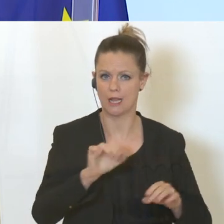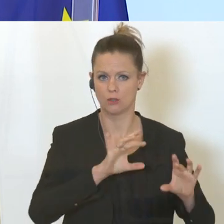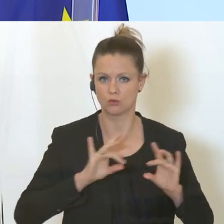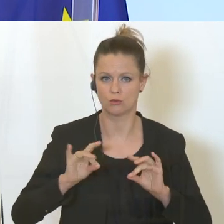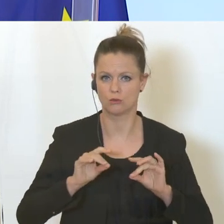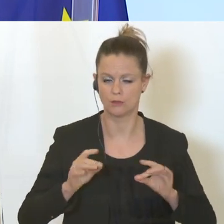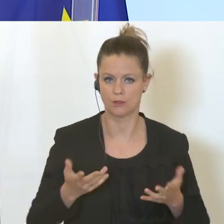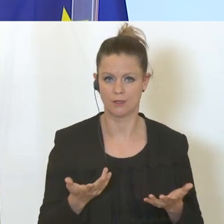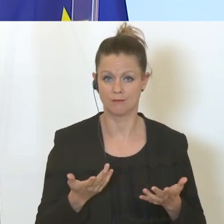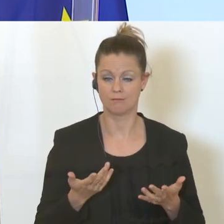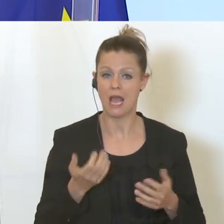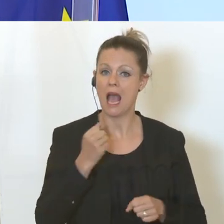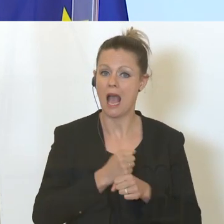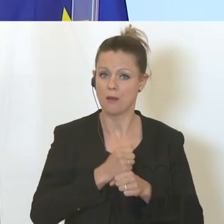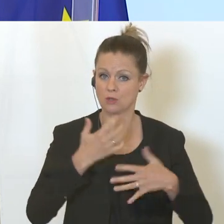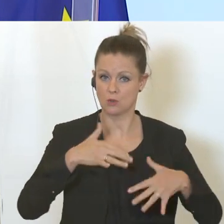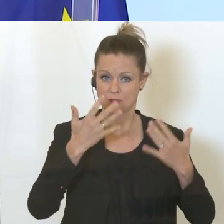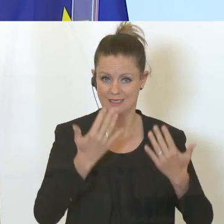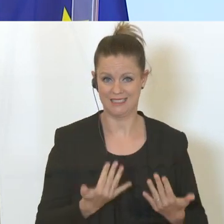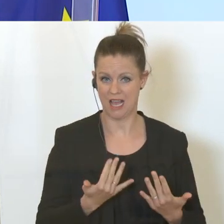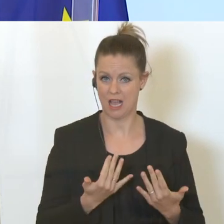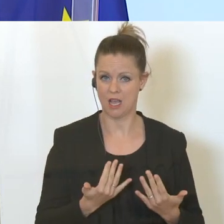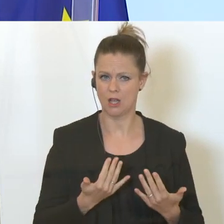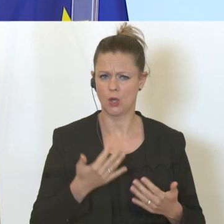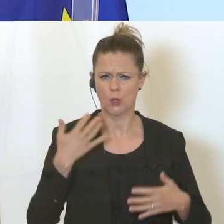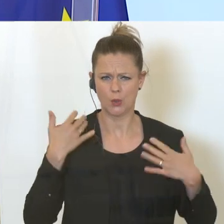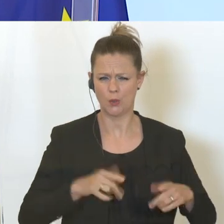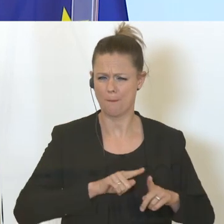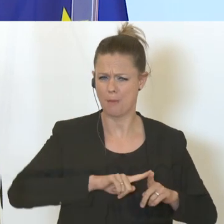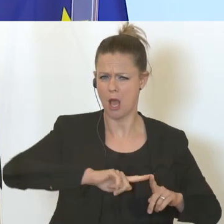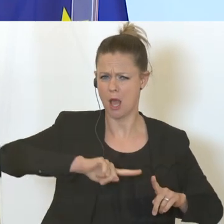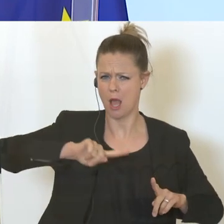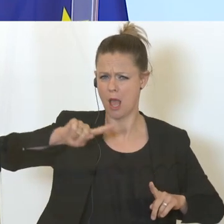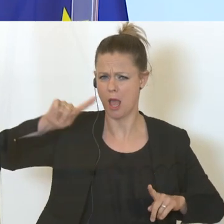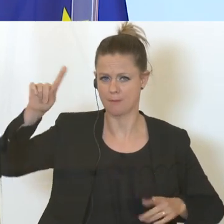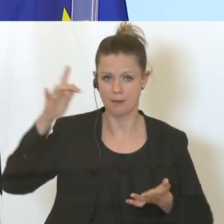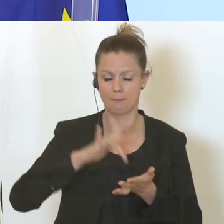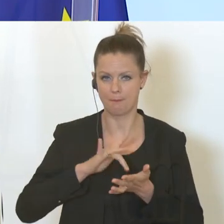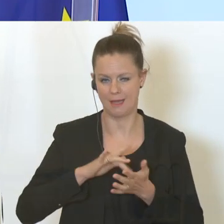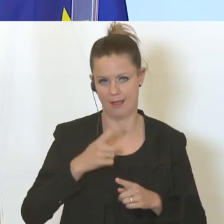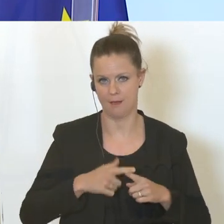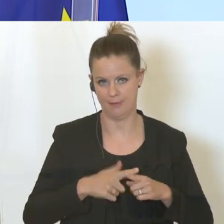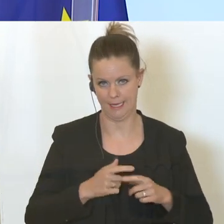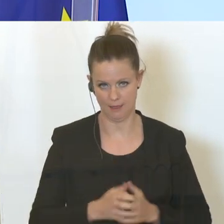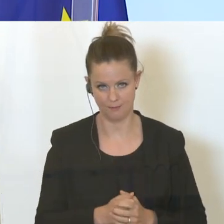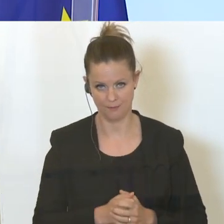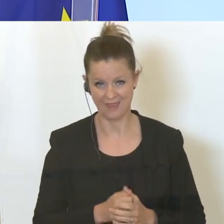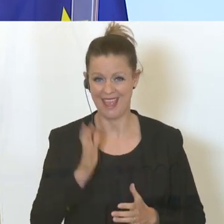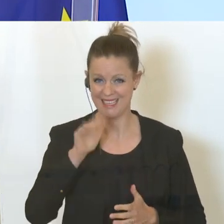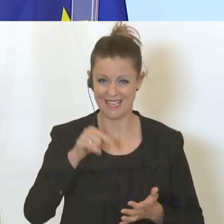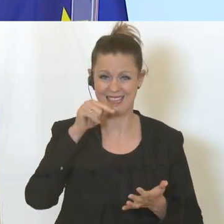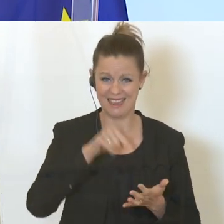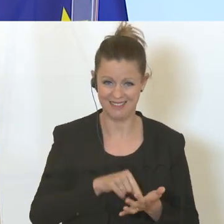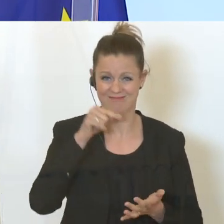Arbeitslosenzahlen des steilsten Anstiegs mit Mitte April und seitdem können wir eine